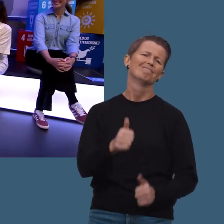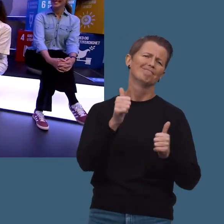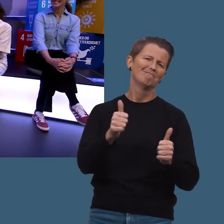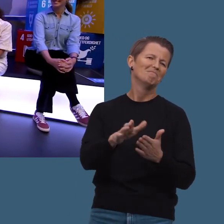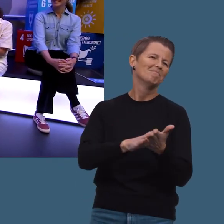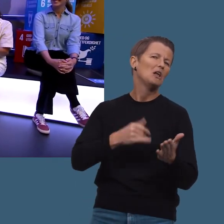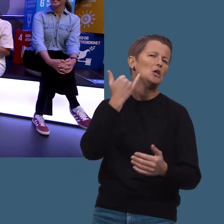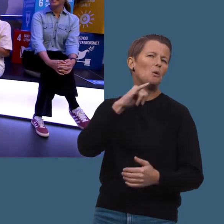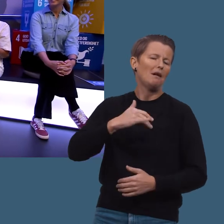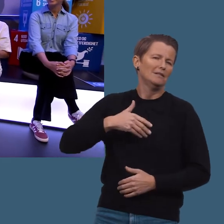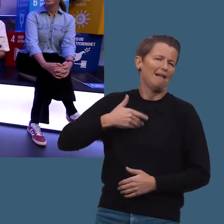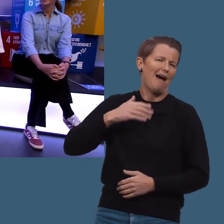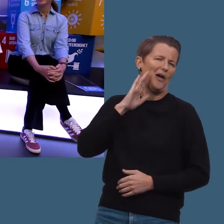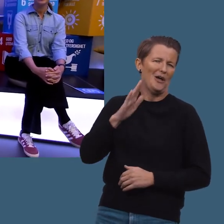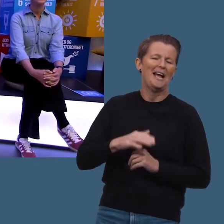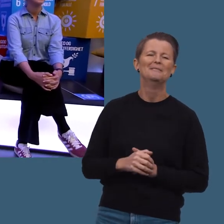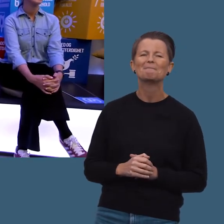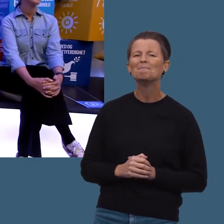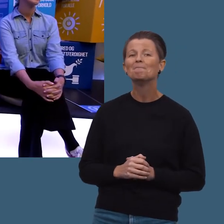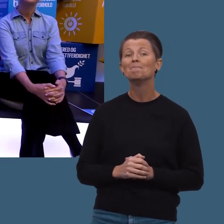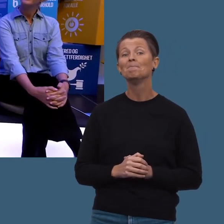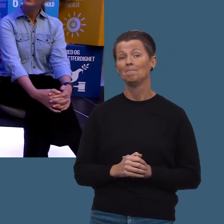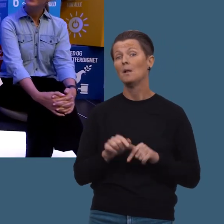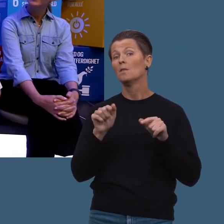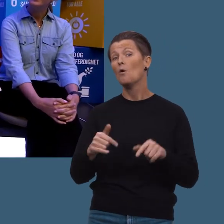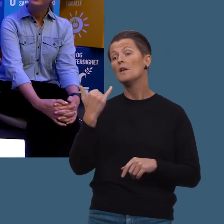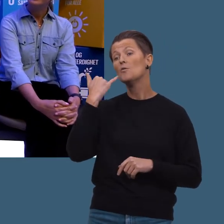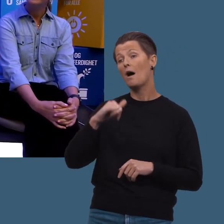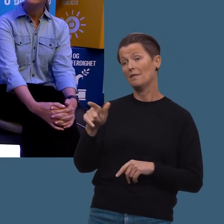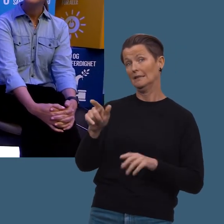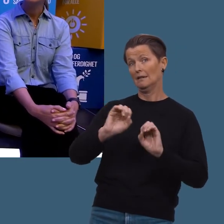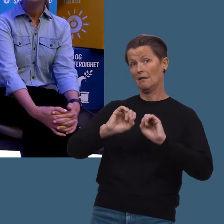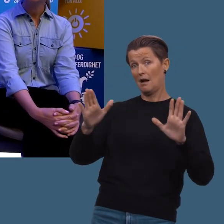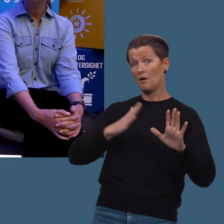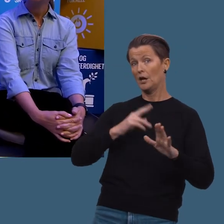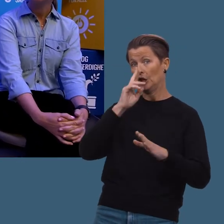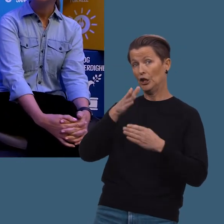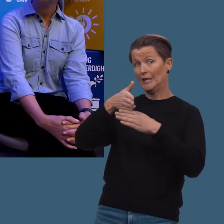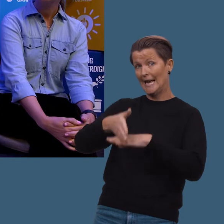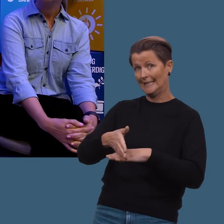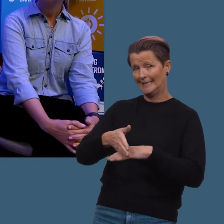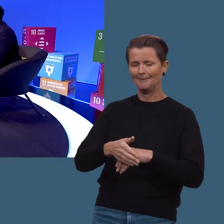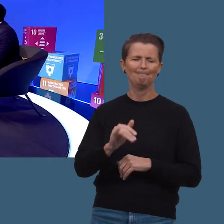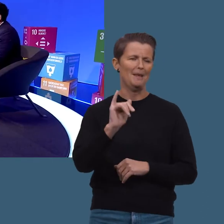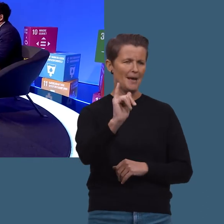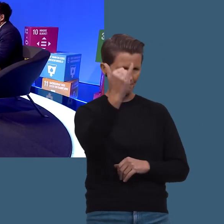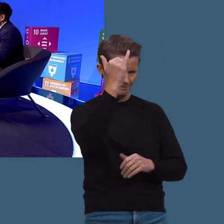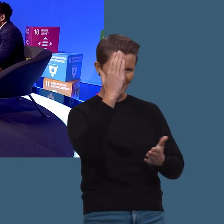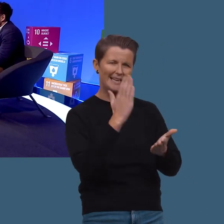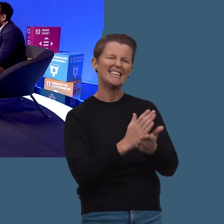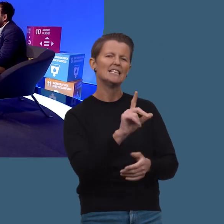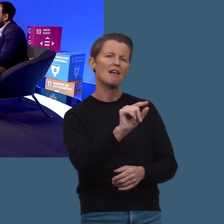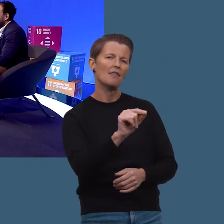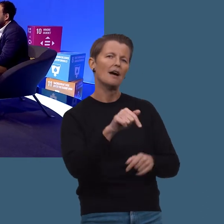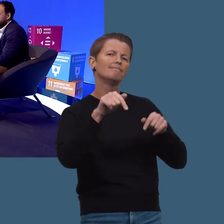Det tror jeg Jonas blir glad for å høre. Da vet jeg at Johannes sitter klar med en ny gjest. Ja, det